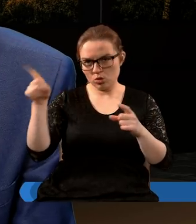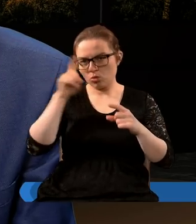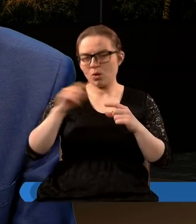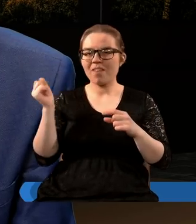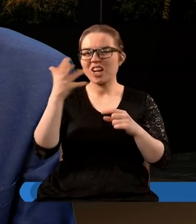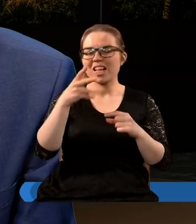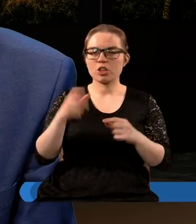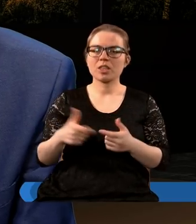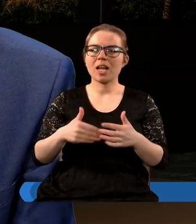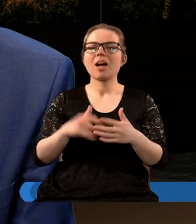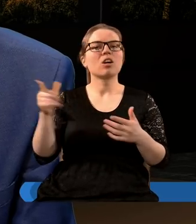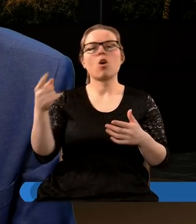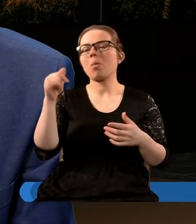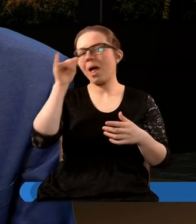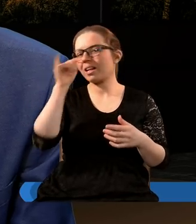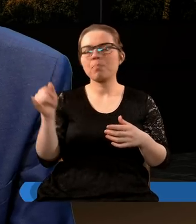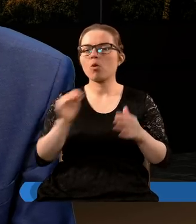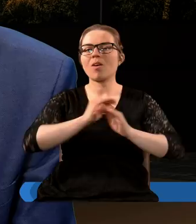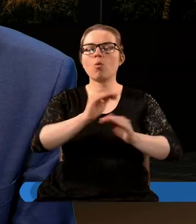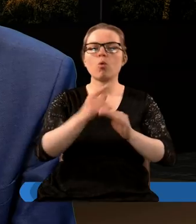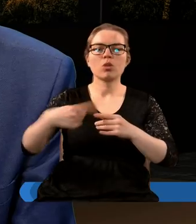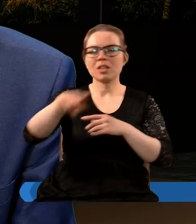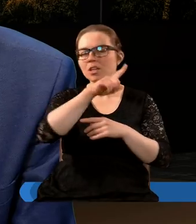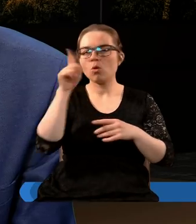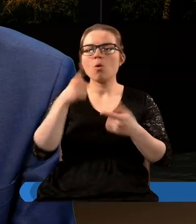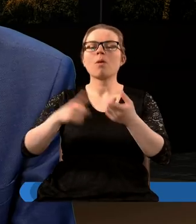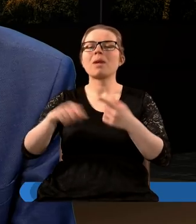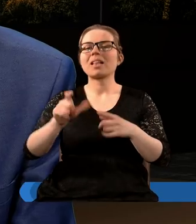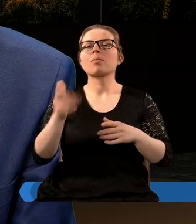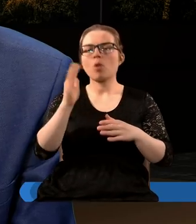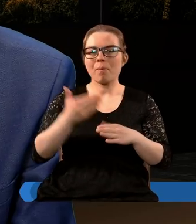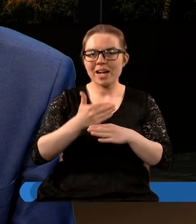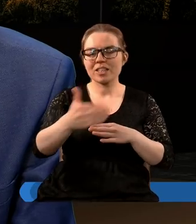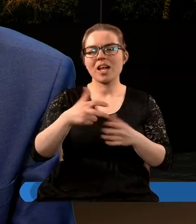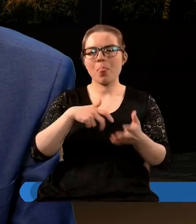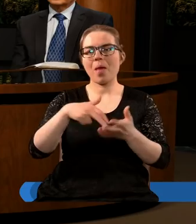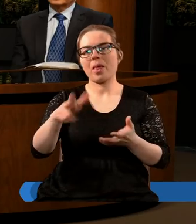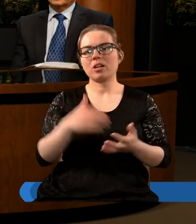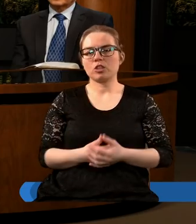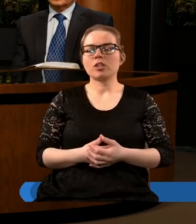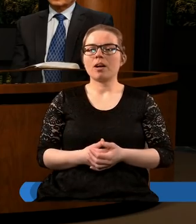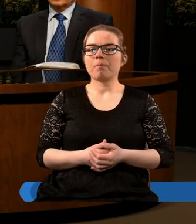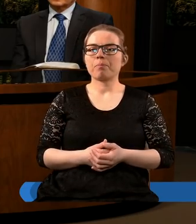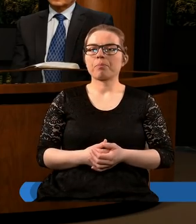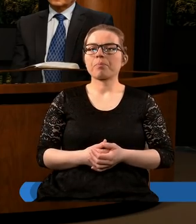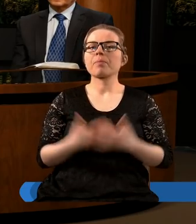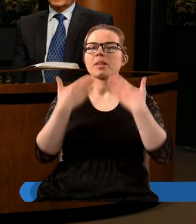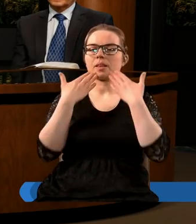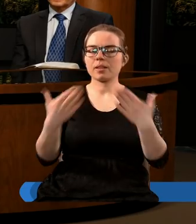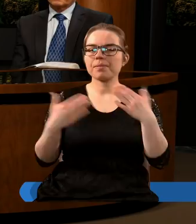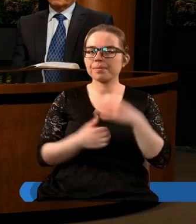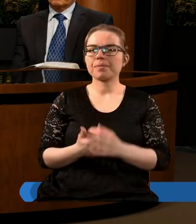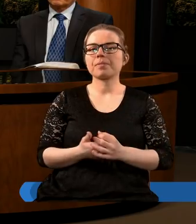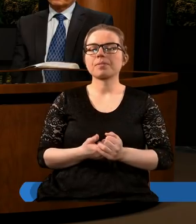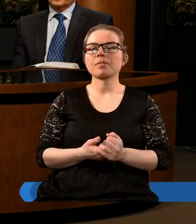a faktycznie nie potrafi i nie uchroni ich przed tym co ma nadejść no właśnie dziękuję